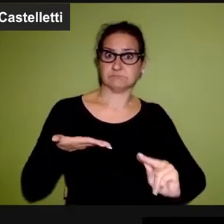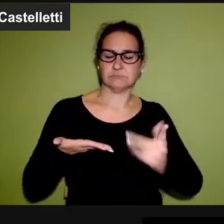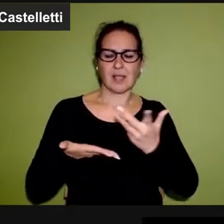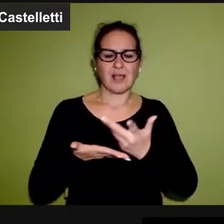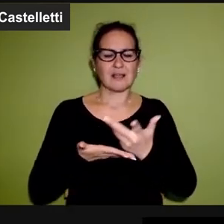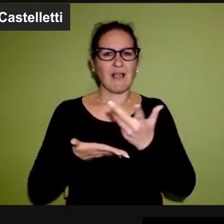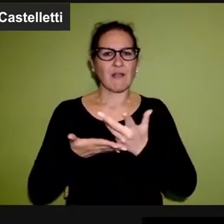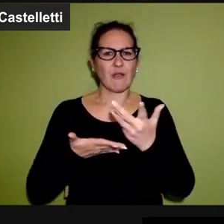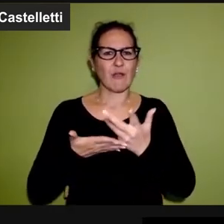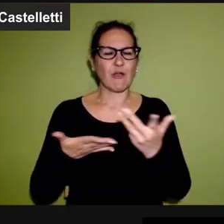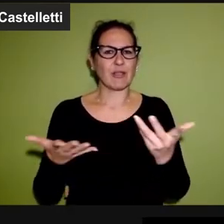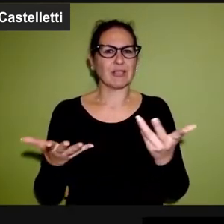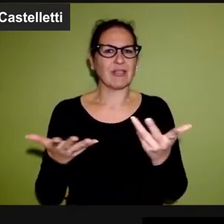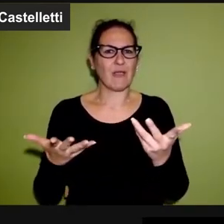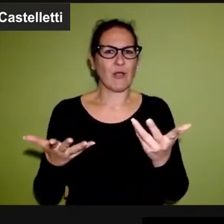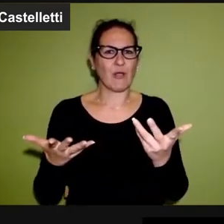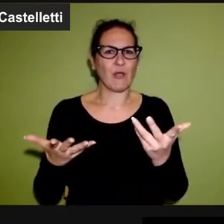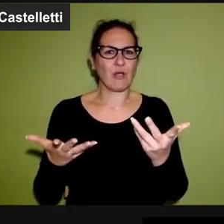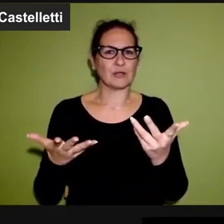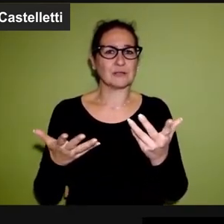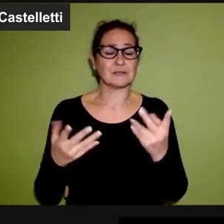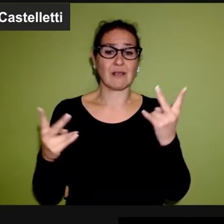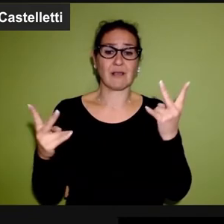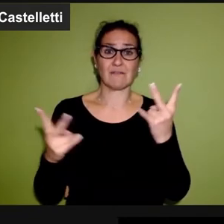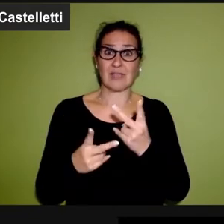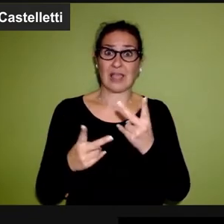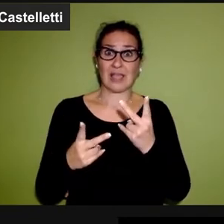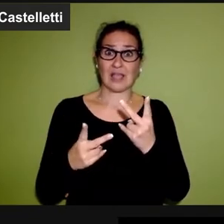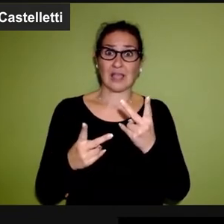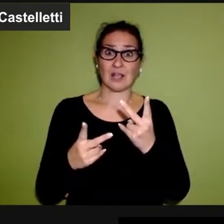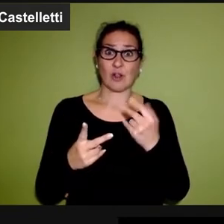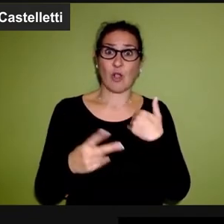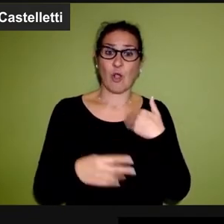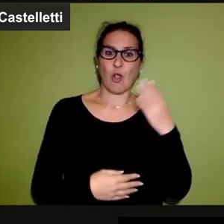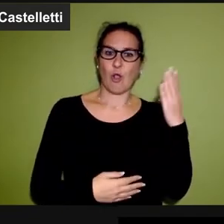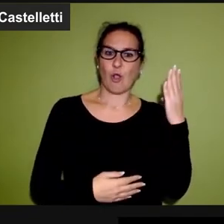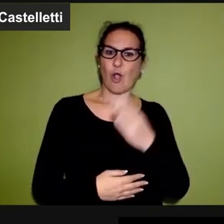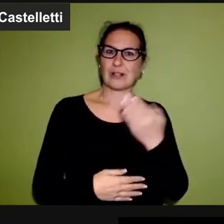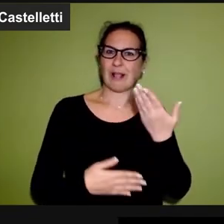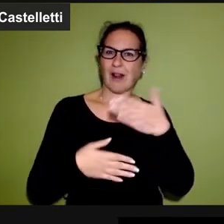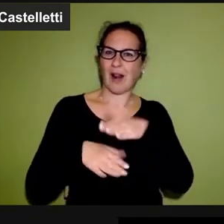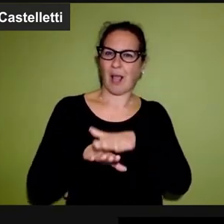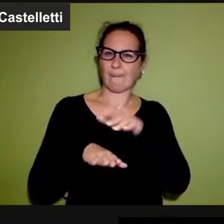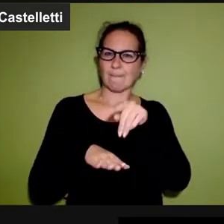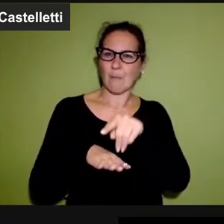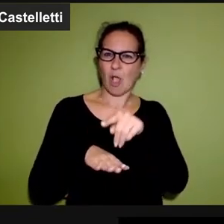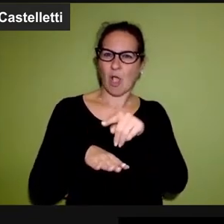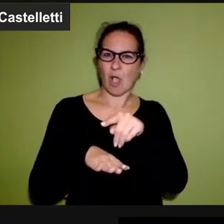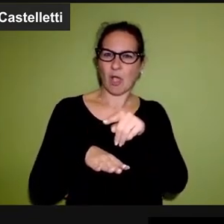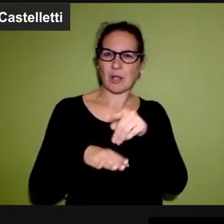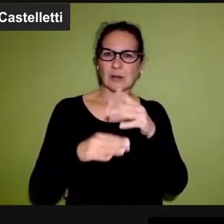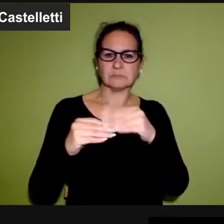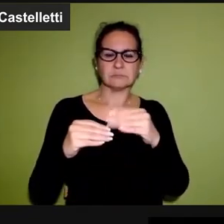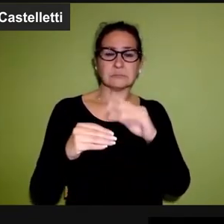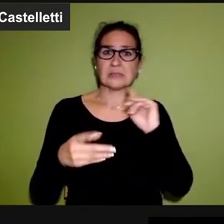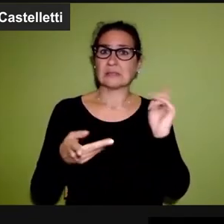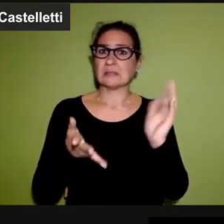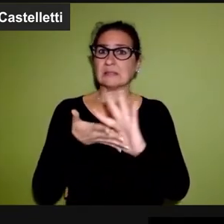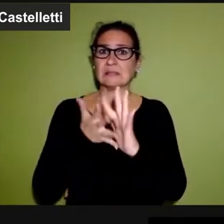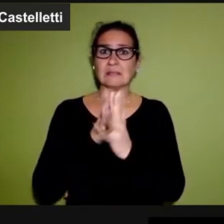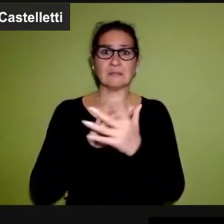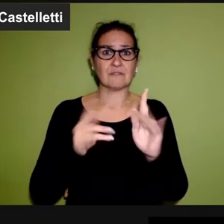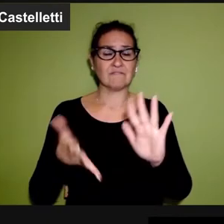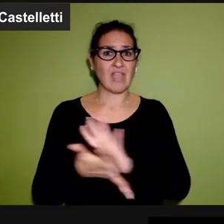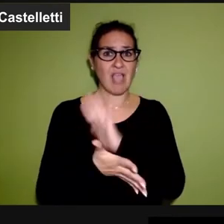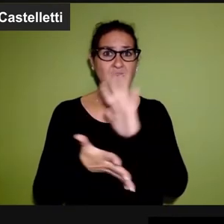si fa vedere come la condanna, l'esecuzione fosse veramente una